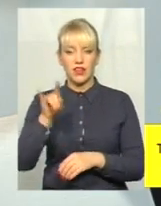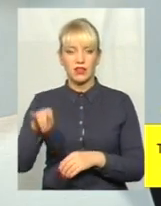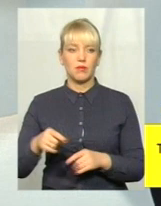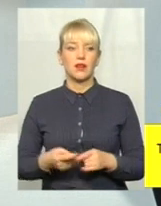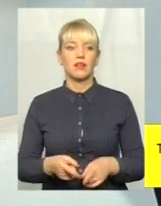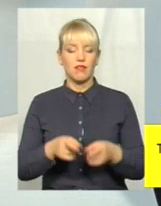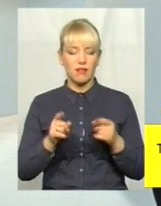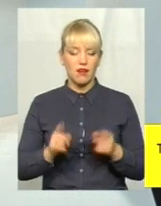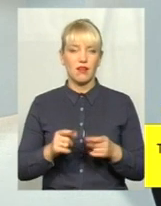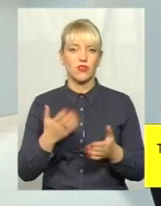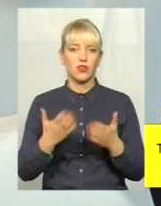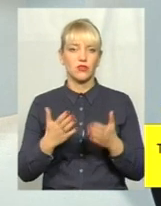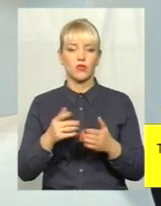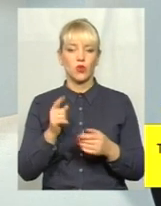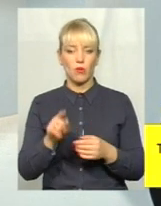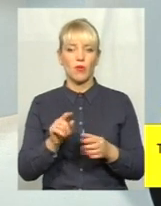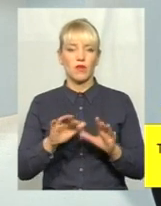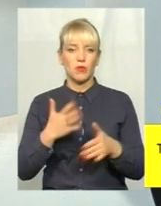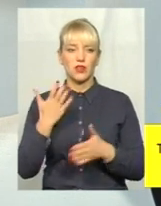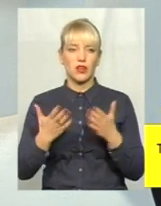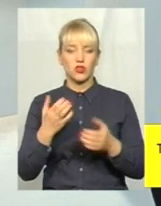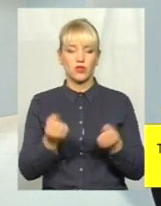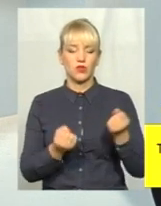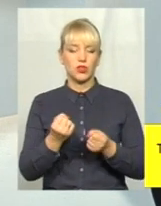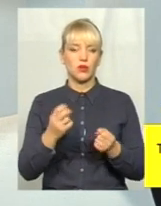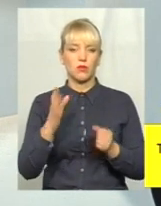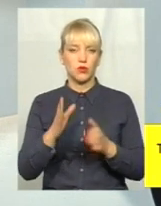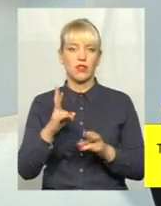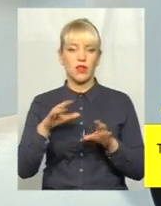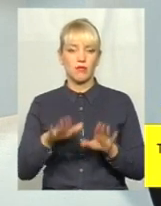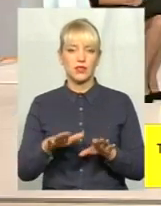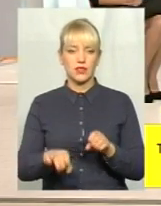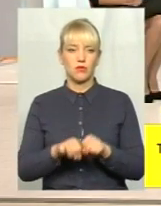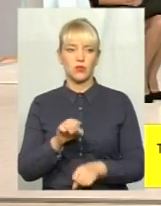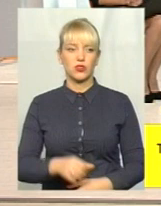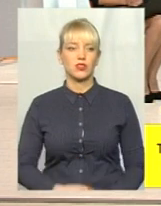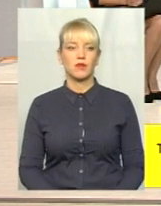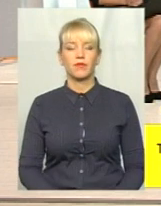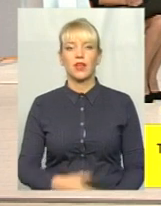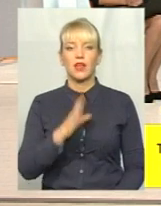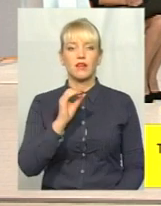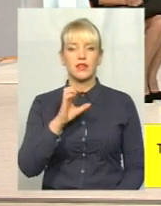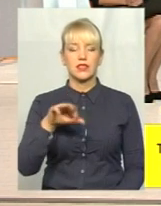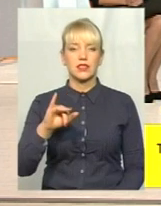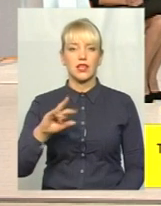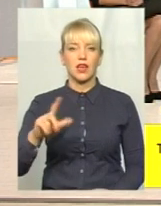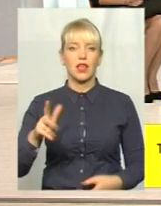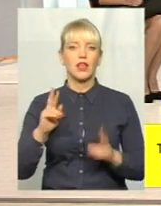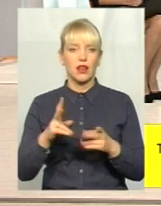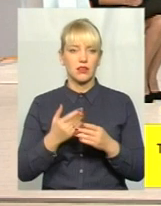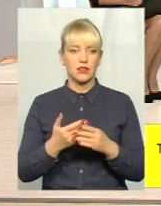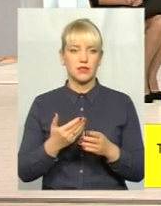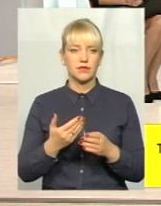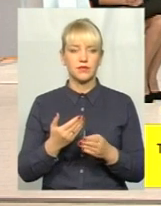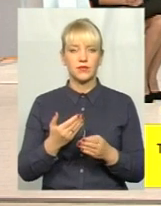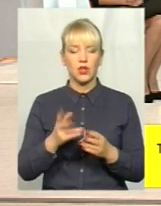випадку, якщо водій буде на місці скоєні правопорушення. Дякую, пане Івана. Пане Василь, яка ваша думка? Хто має піклуватися про